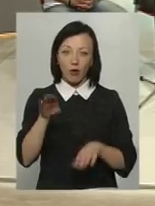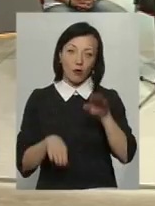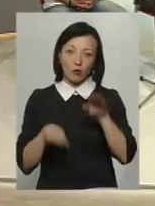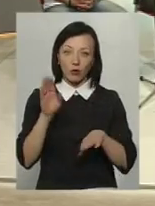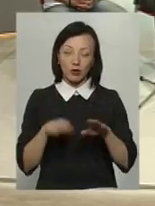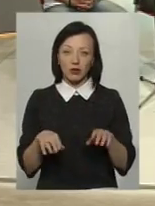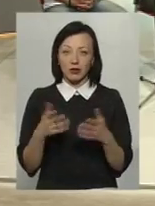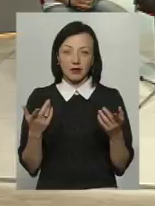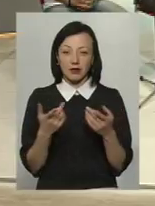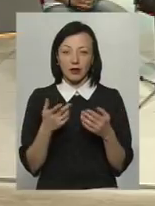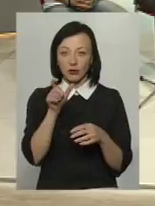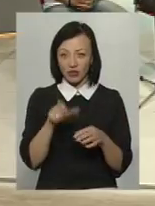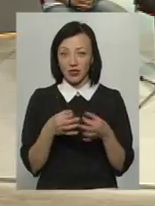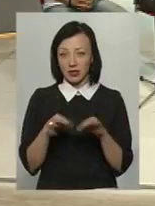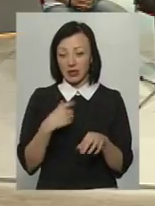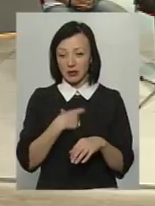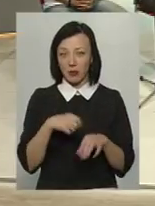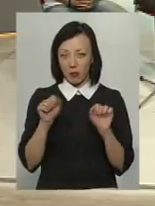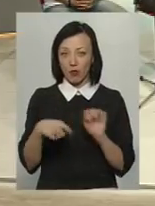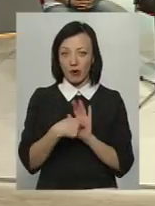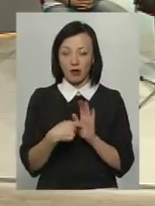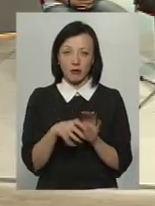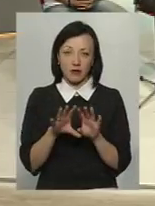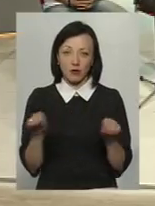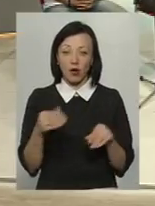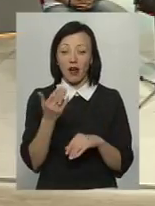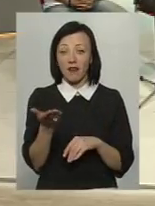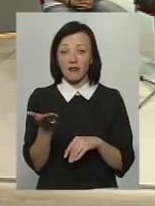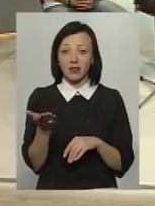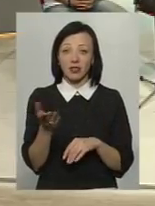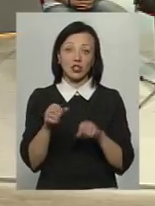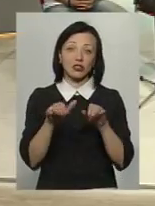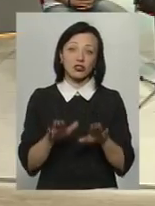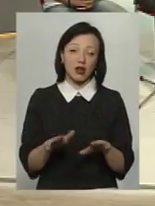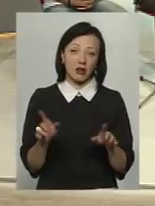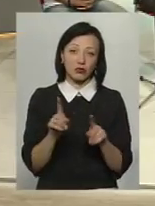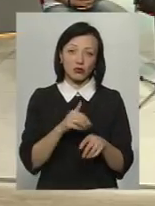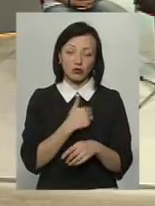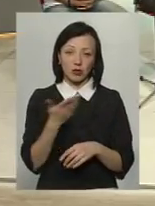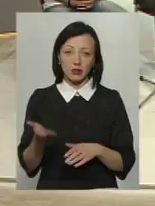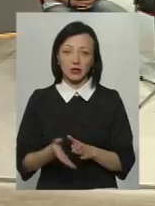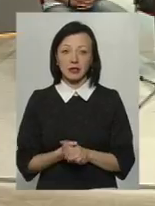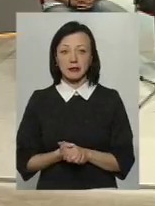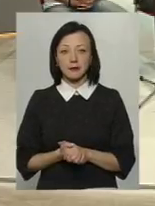Як-то независимості. Я себе можу прокормити, і все. А ви там вже рішайте. А